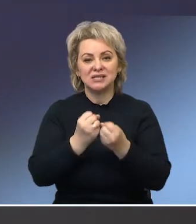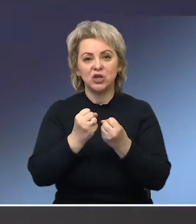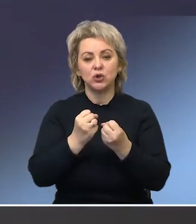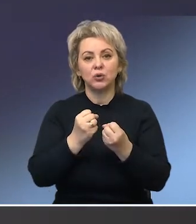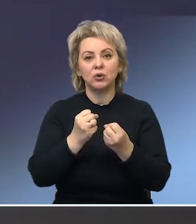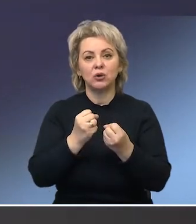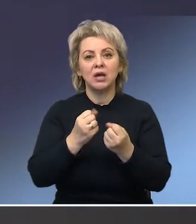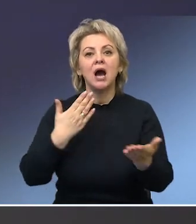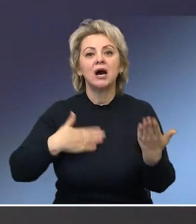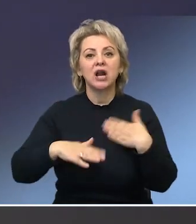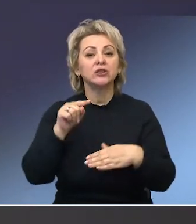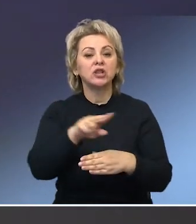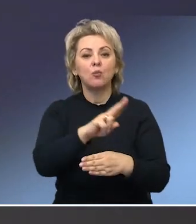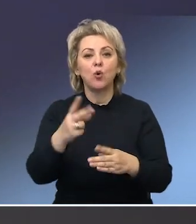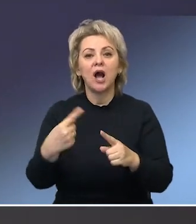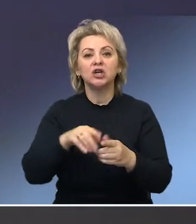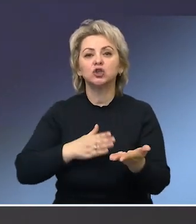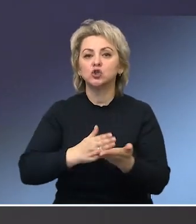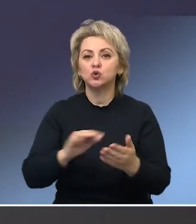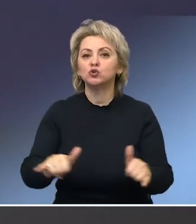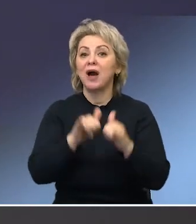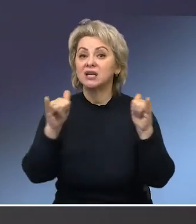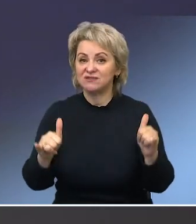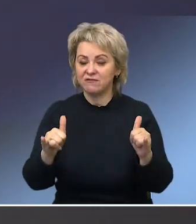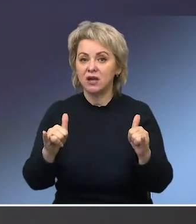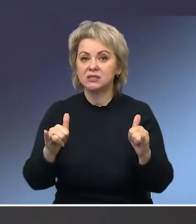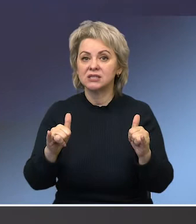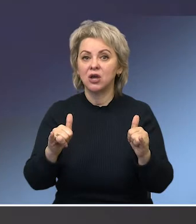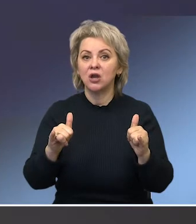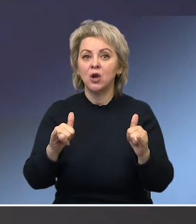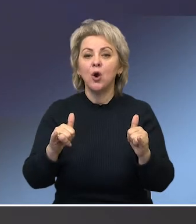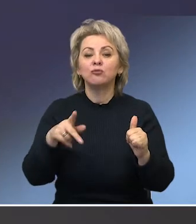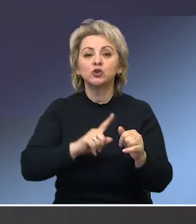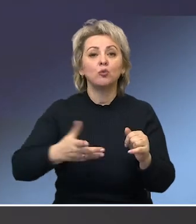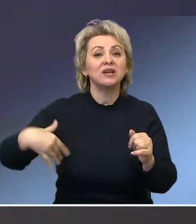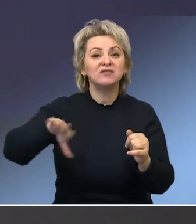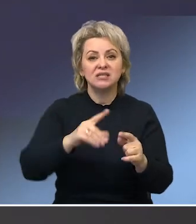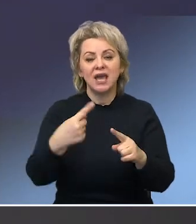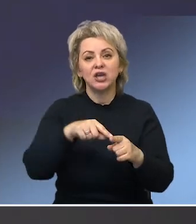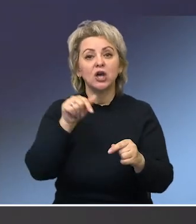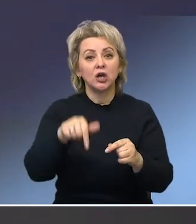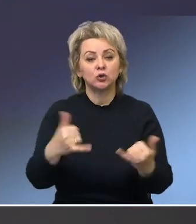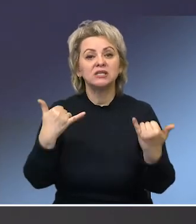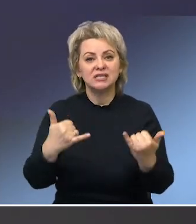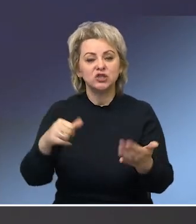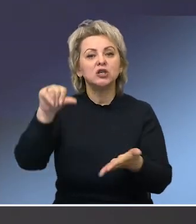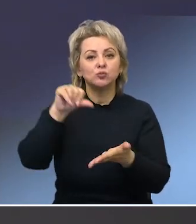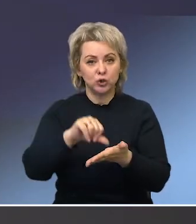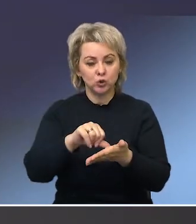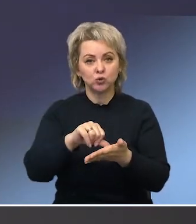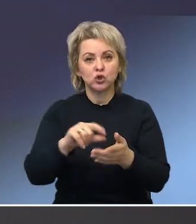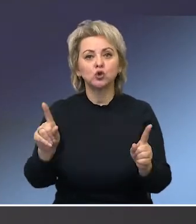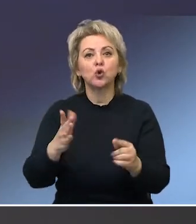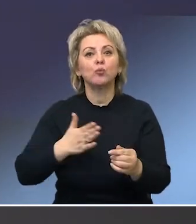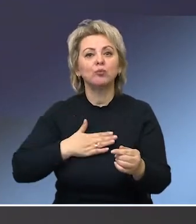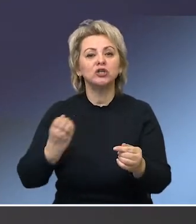тому, как эта служба развивается. Мне хочется, чтобы все, которые сейчас присутствуют, чтобы мы еще через 5